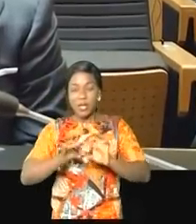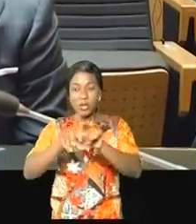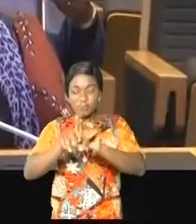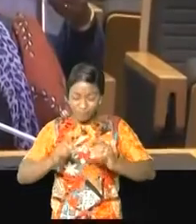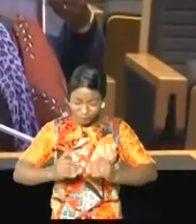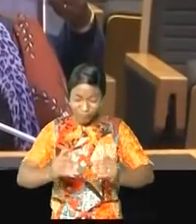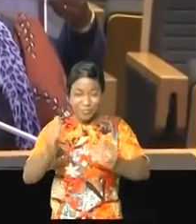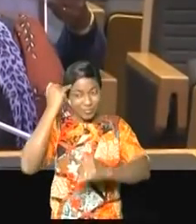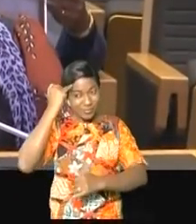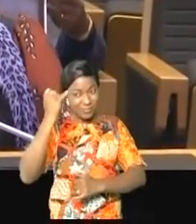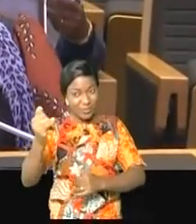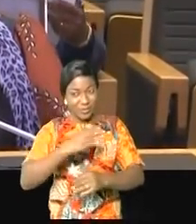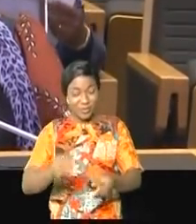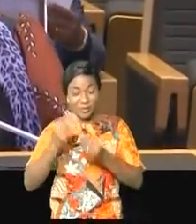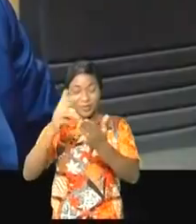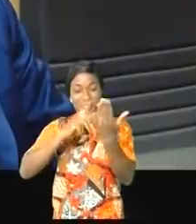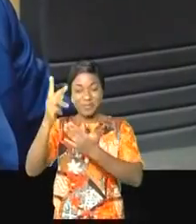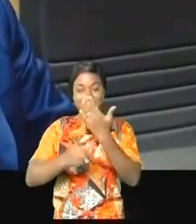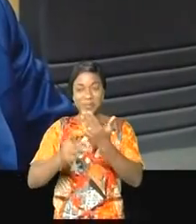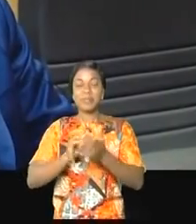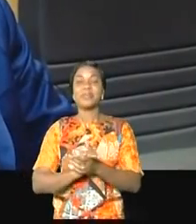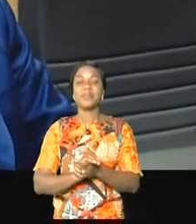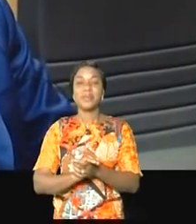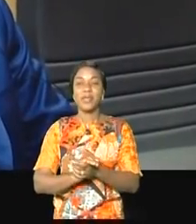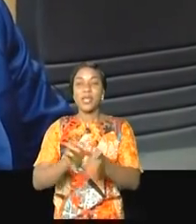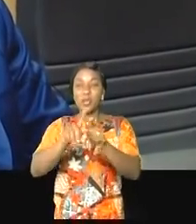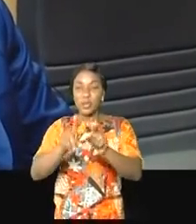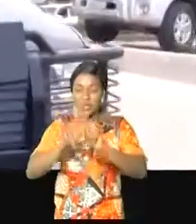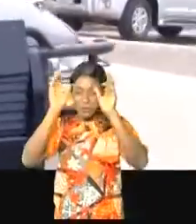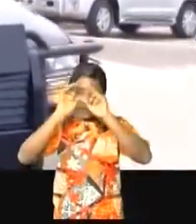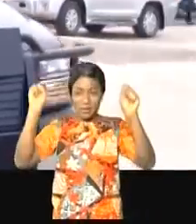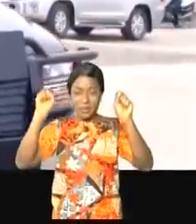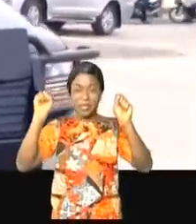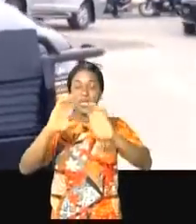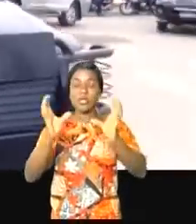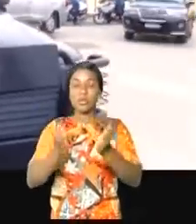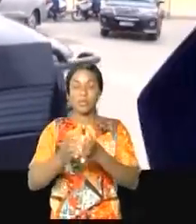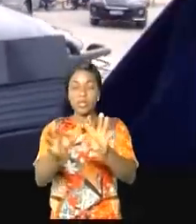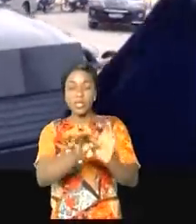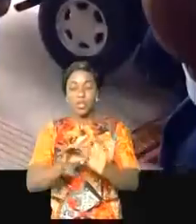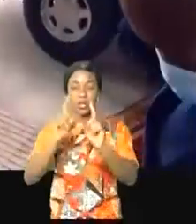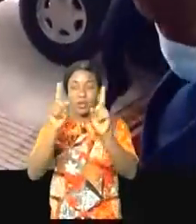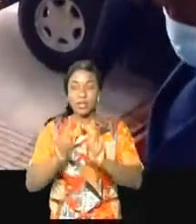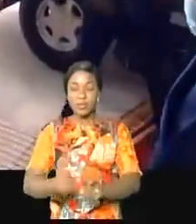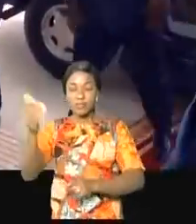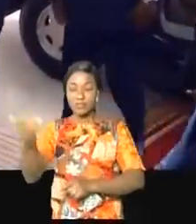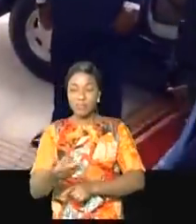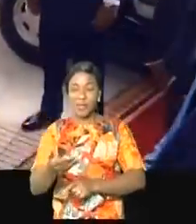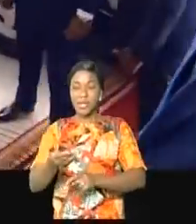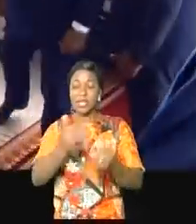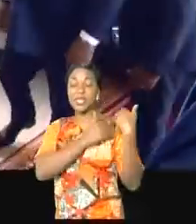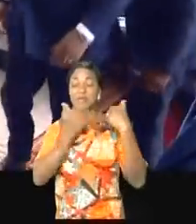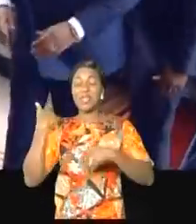en place de projets intégrateurs. C'est le président de la commission de l'Union africaine qui a accueilli le chef de l'État,